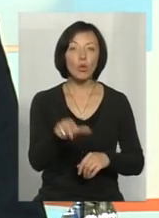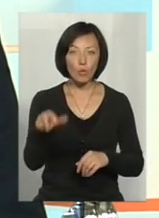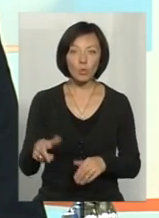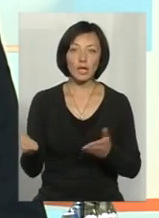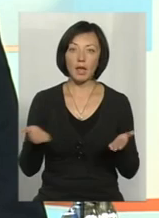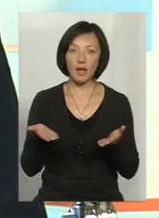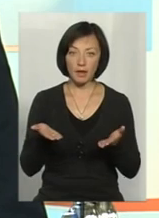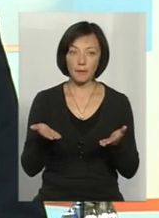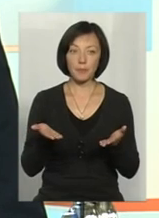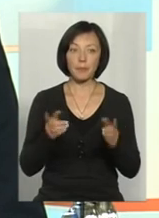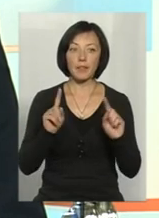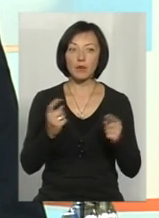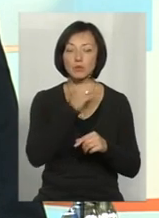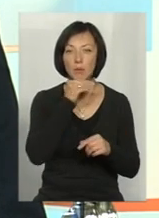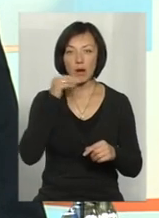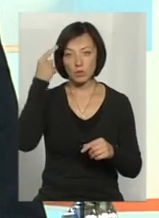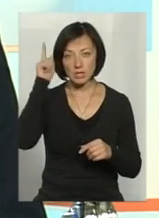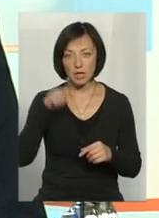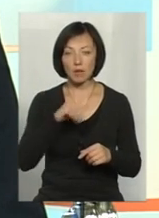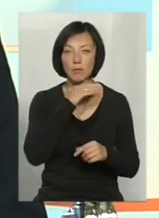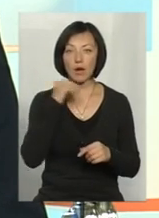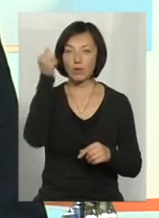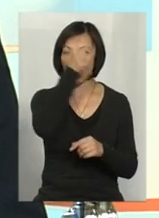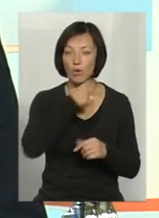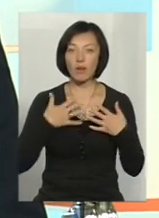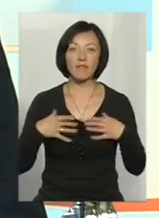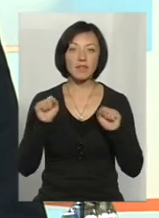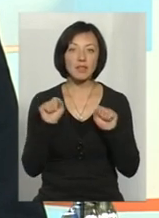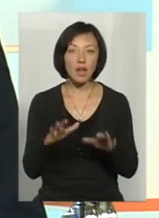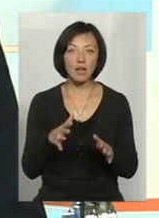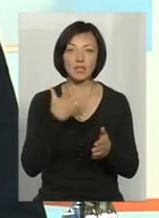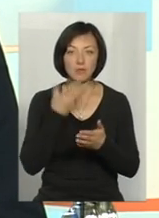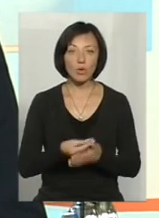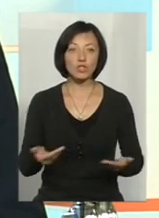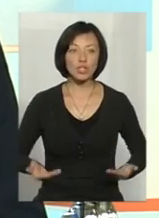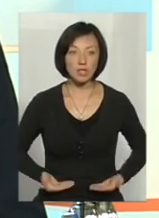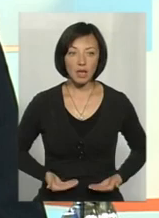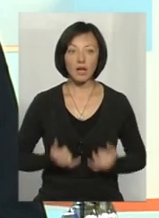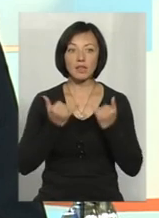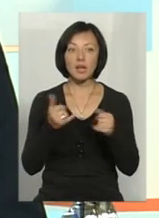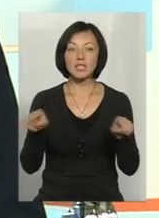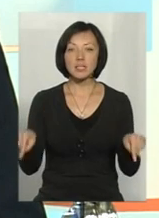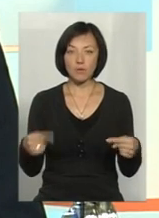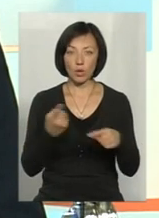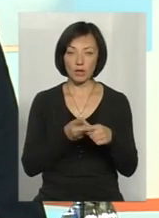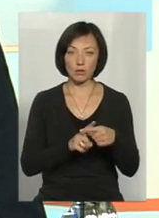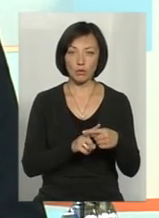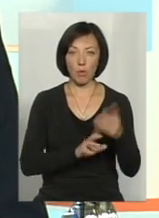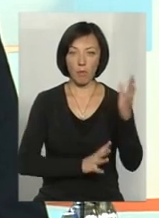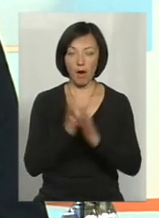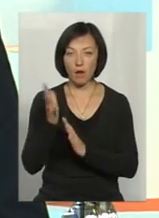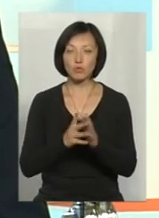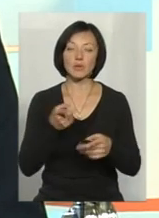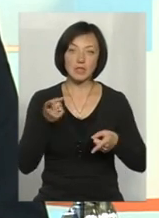дуже багато знають і багато років поклали свого життя для створення цього парку, для того,